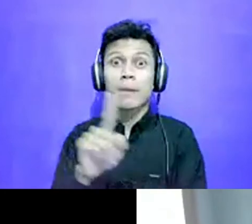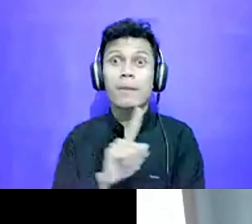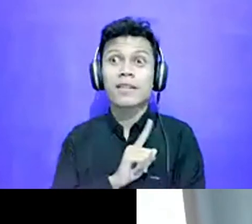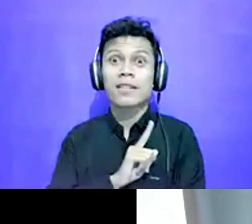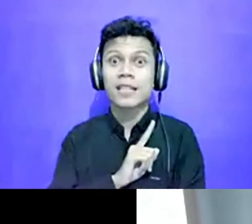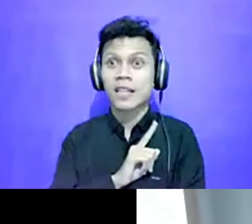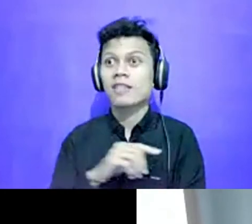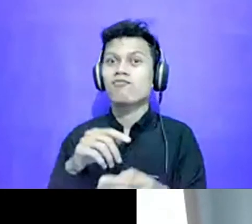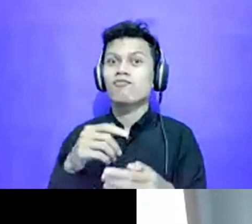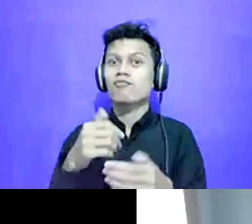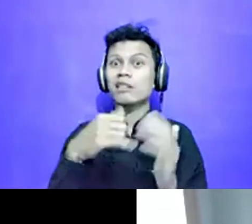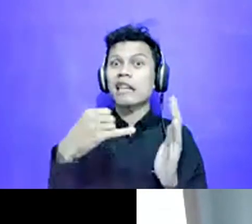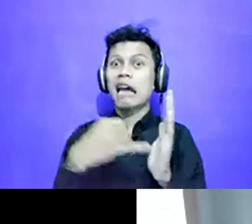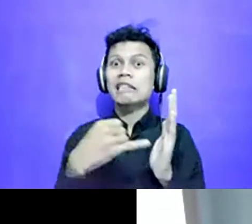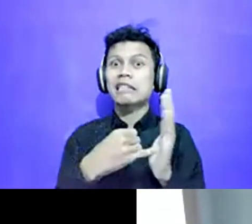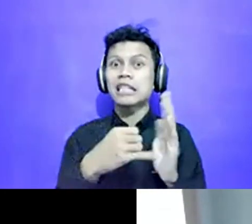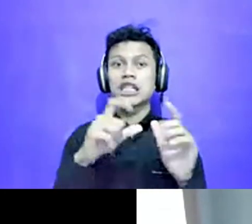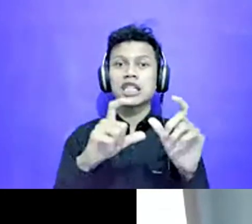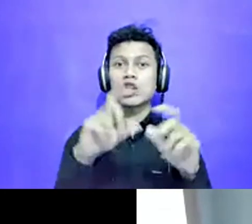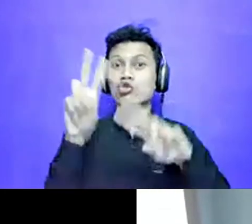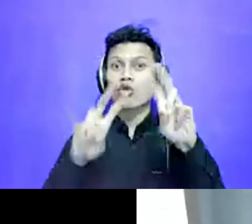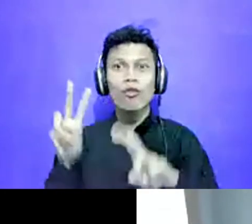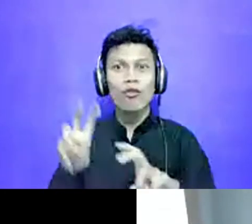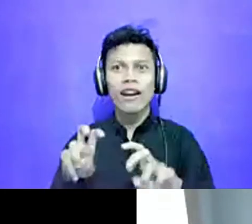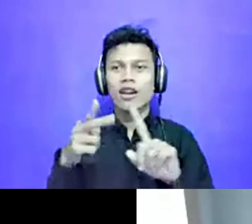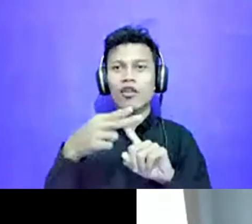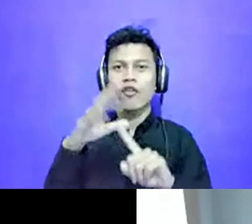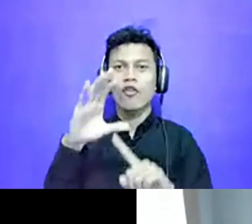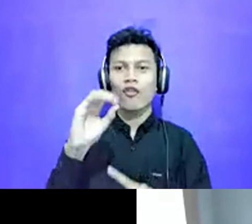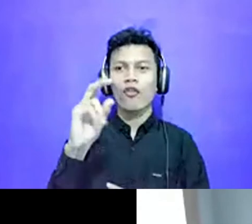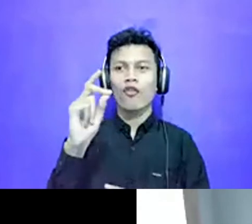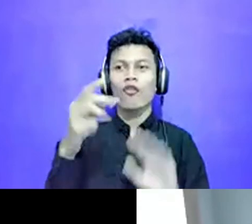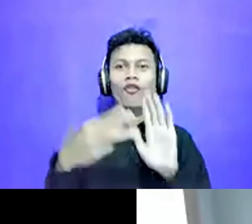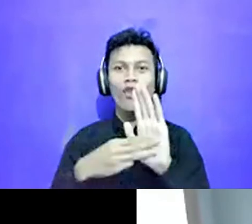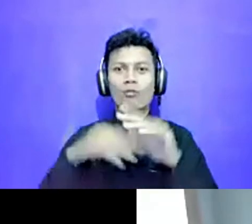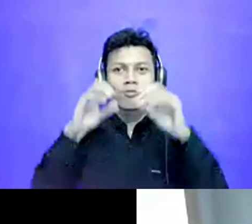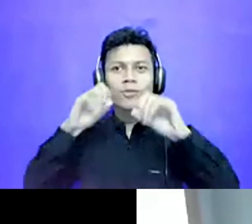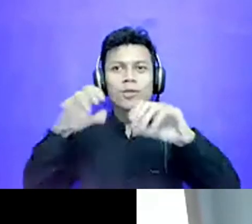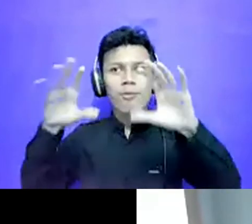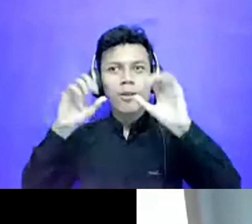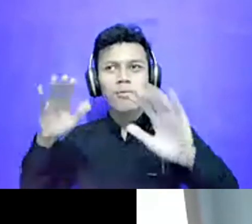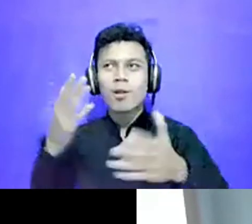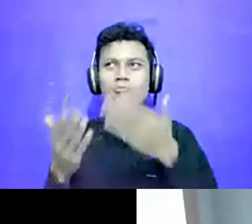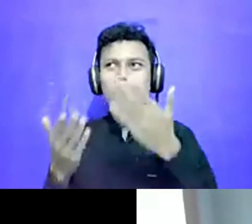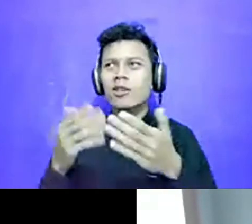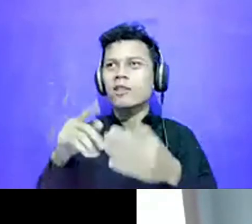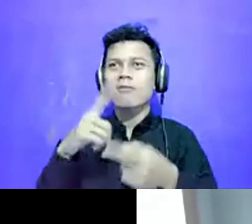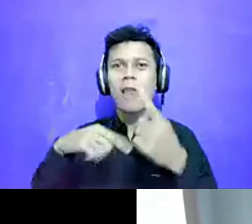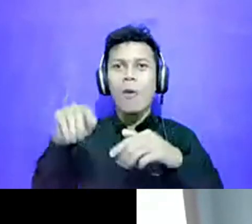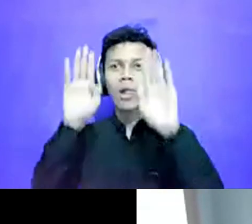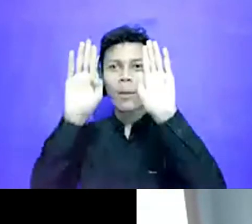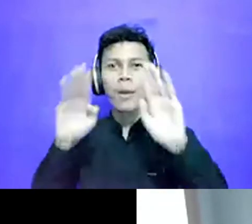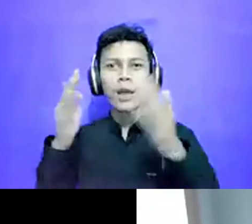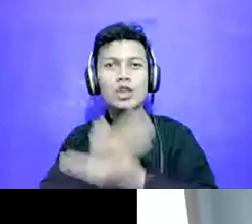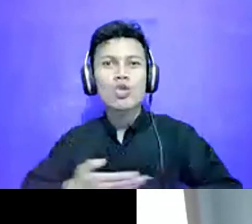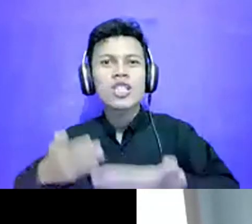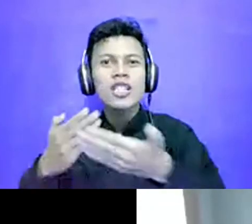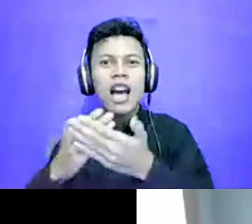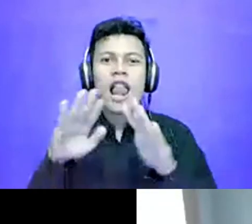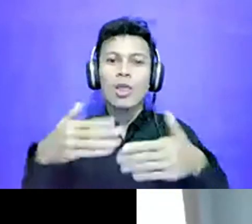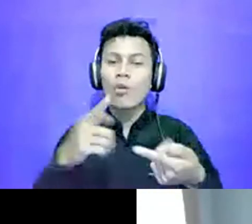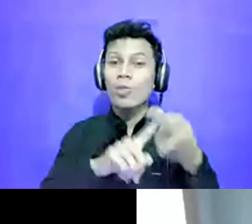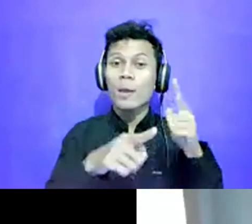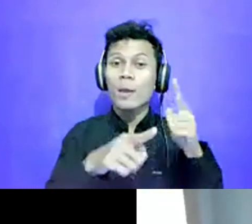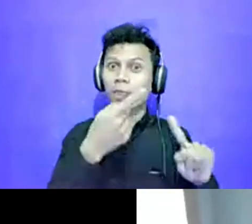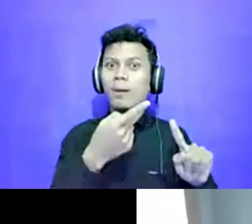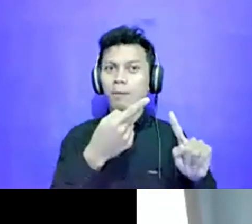disebar ke media sosial atau ke komunitas-komunitas yang teman-teman kenal untuk dapat data yang